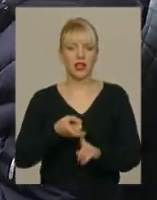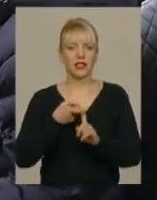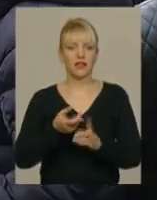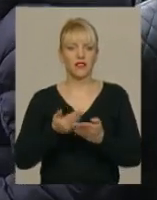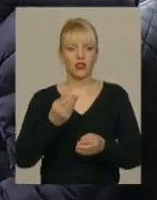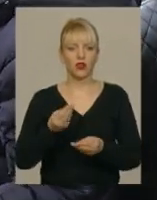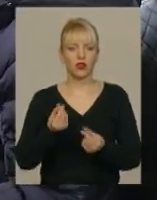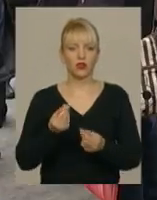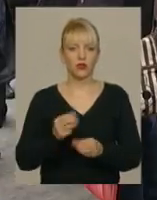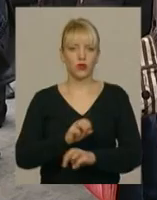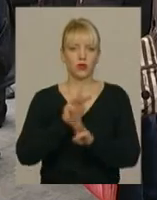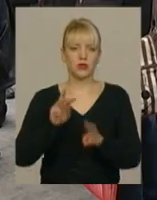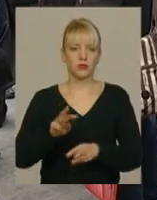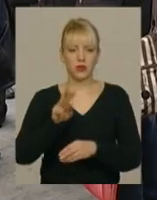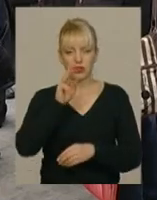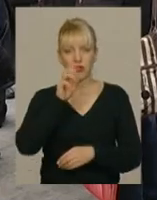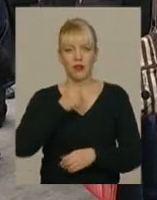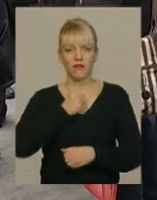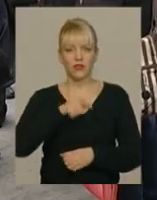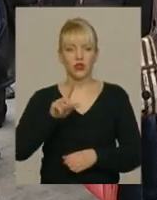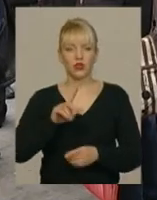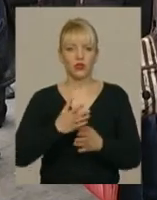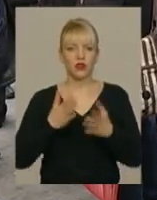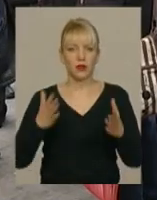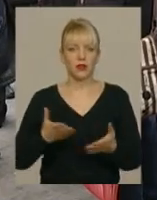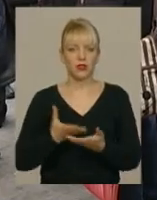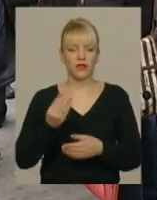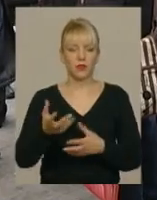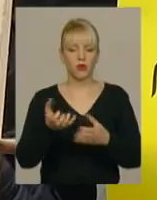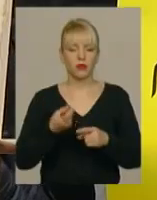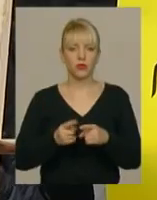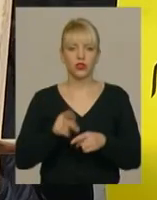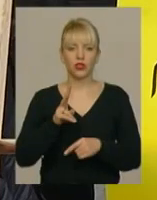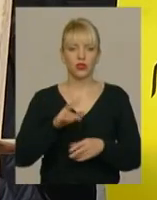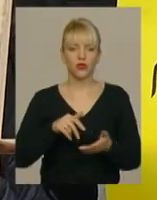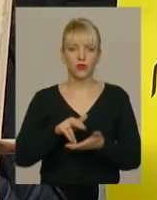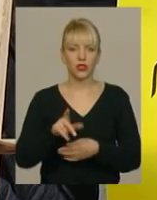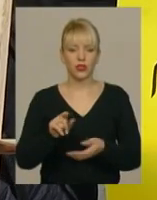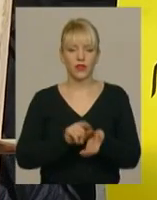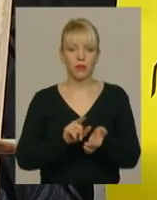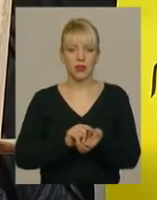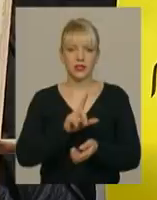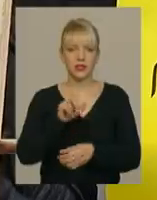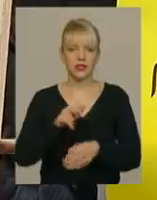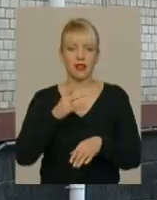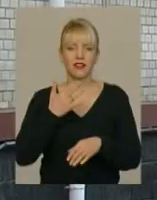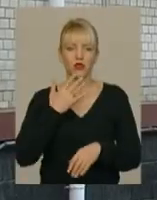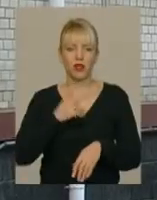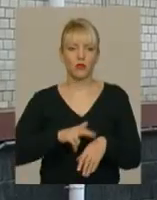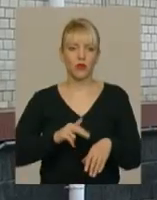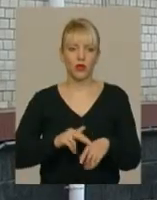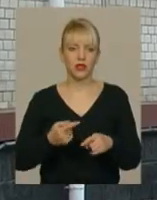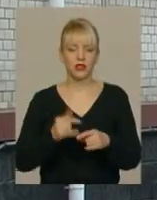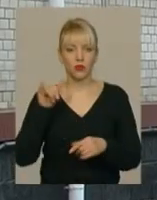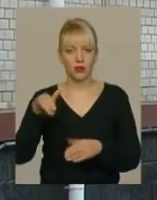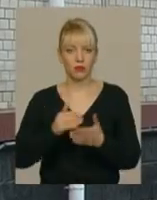забезпечення військового. Те, що найбільші виплати отримують ті, хто вийшов на пенсію з органів національної поліції, підтвердили в обласному